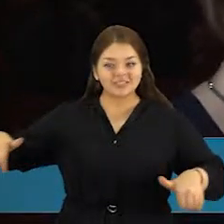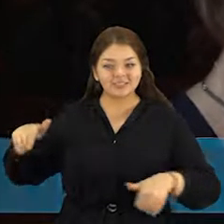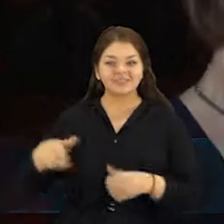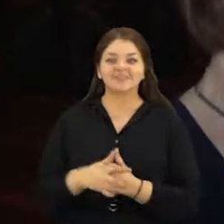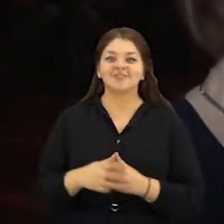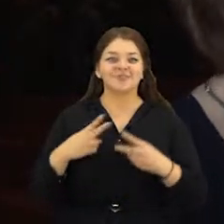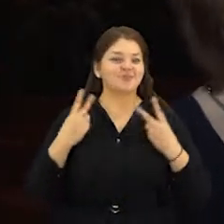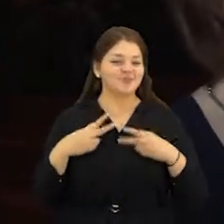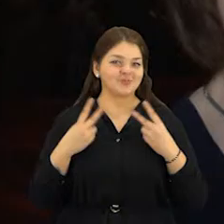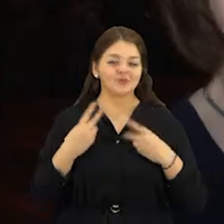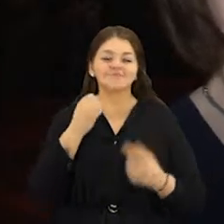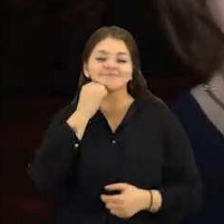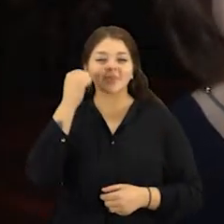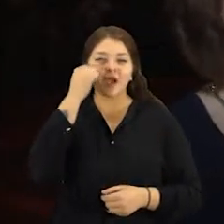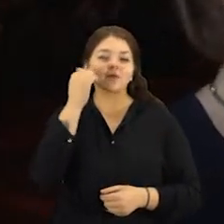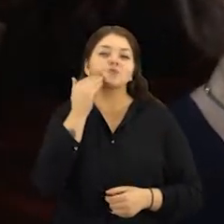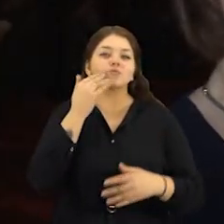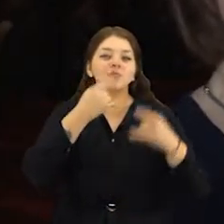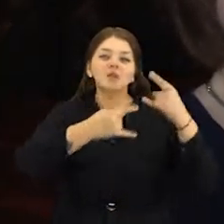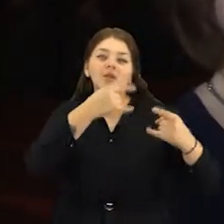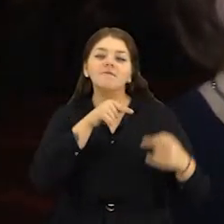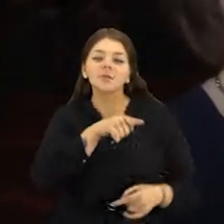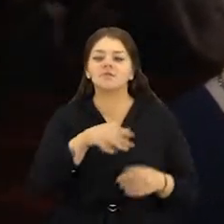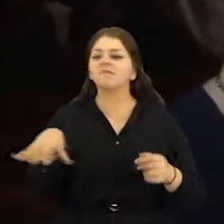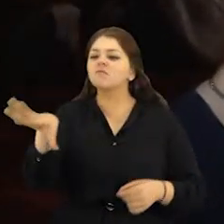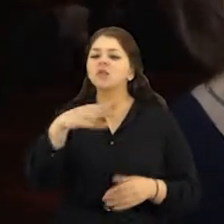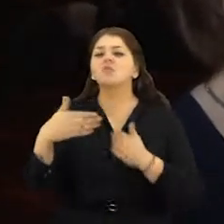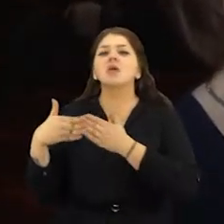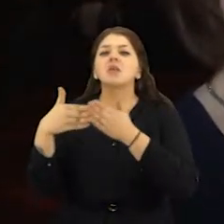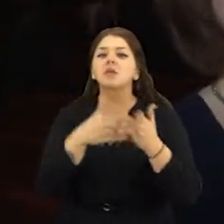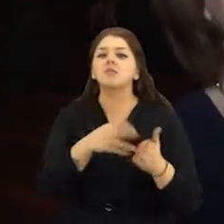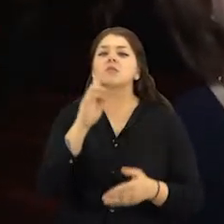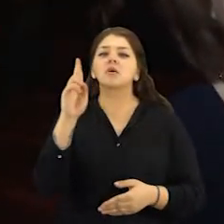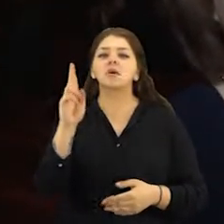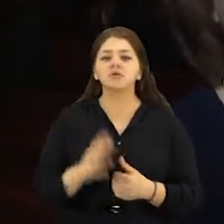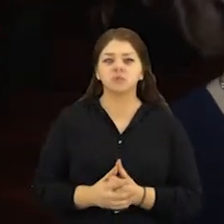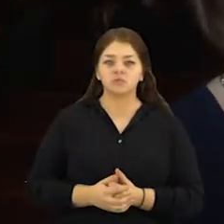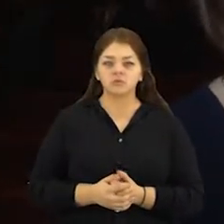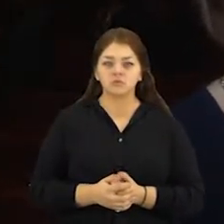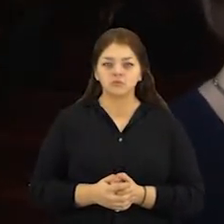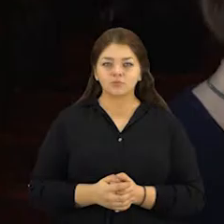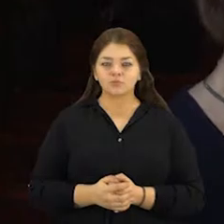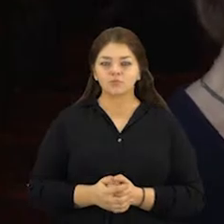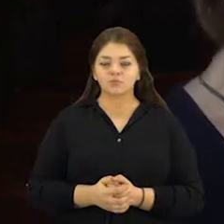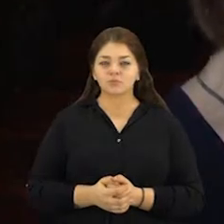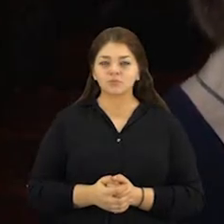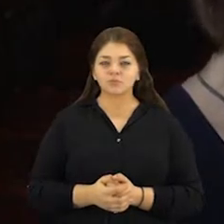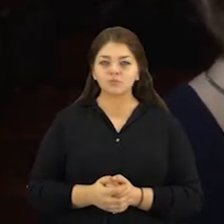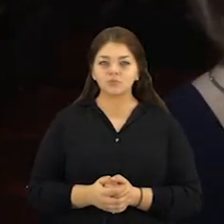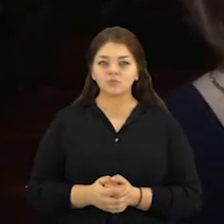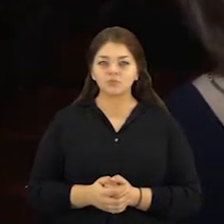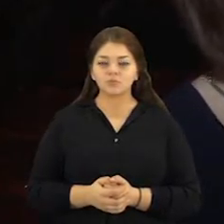labai džiaugiuosim. Ir labai dėkuoju šiaulių televizijai ir visiems rėmėjams, kurie parėmė šitą konkursą.